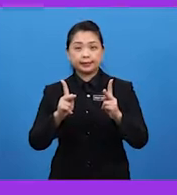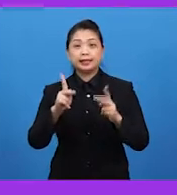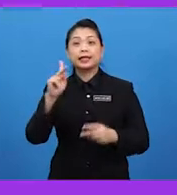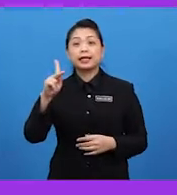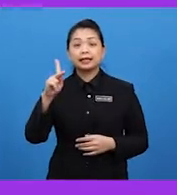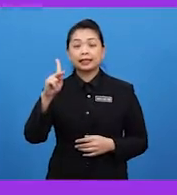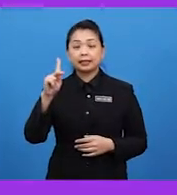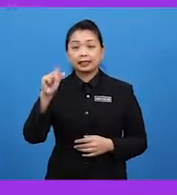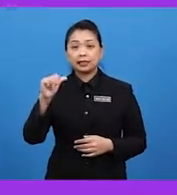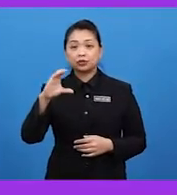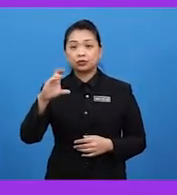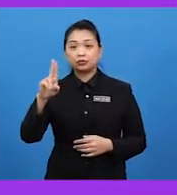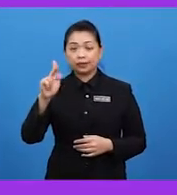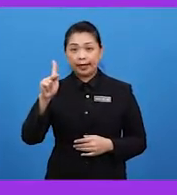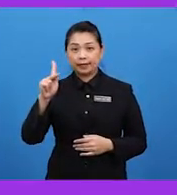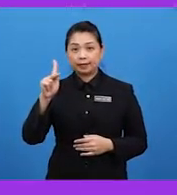pendubungan.